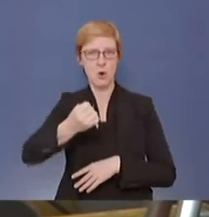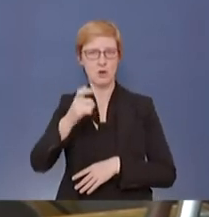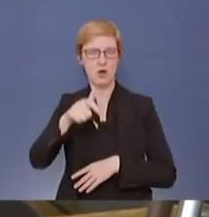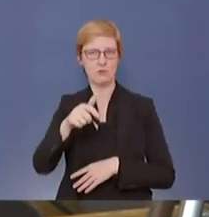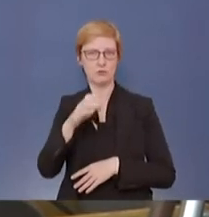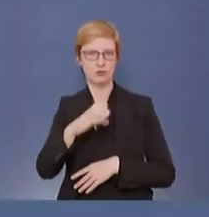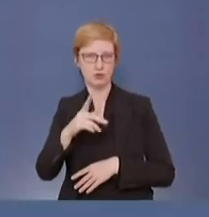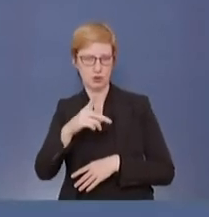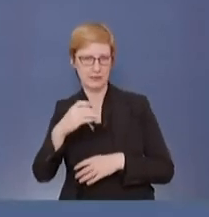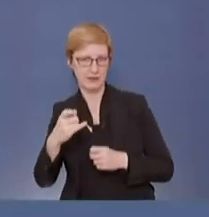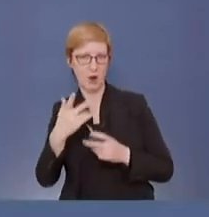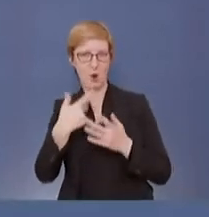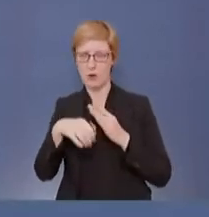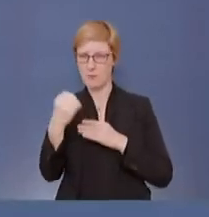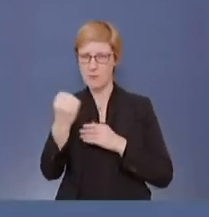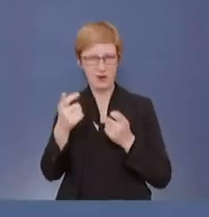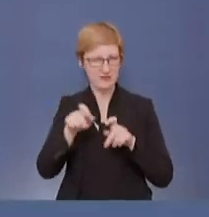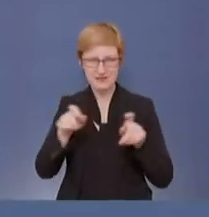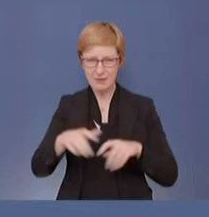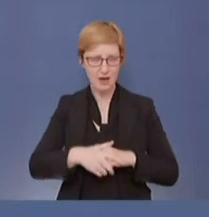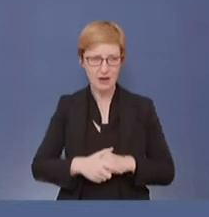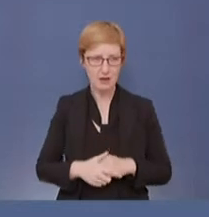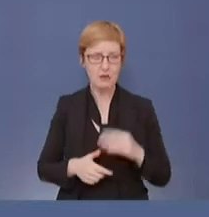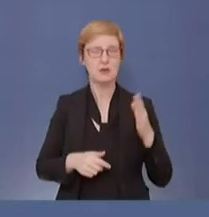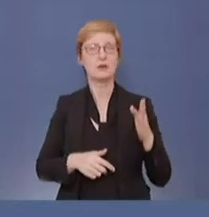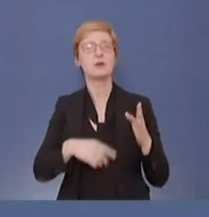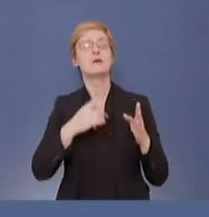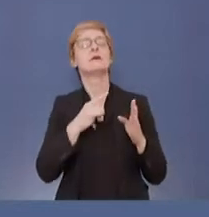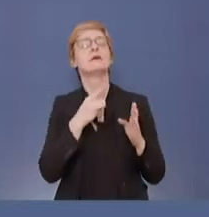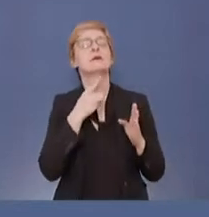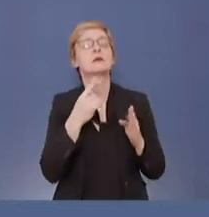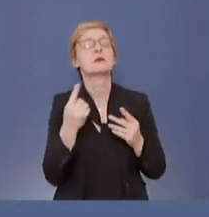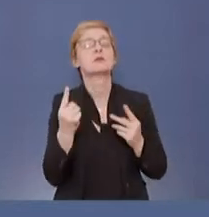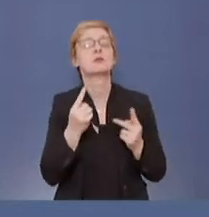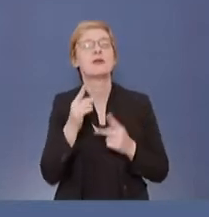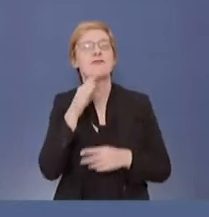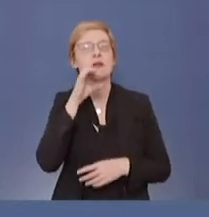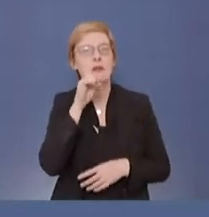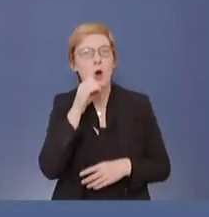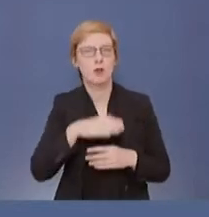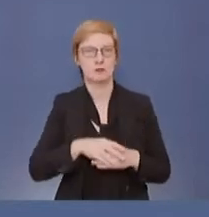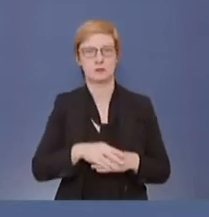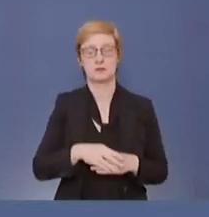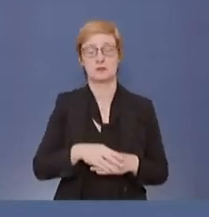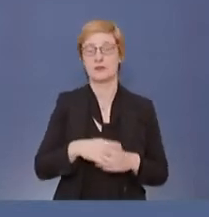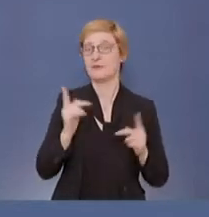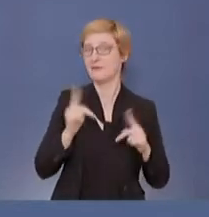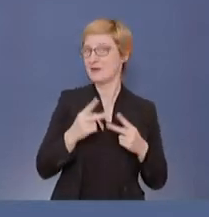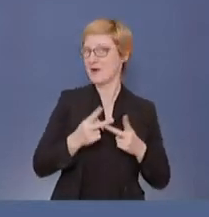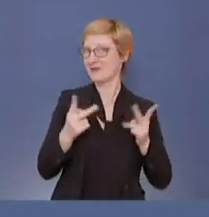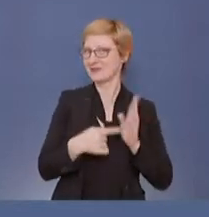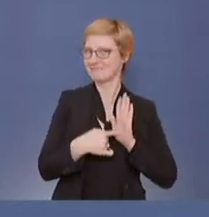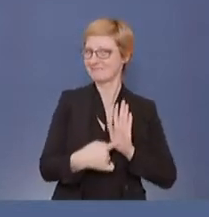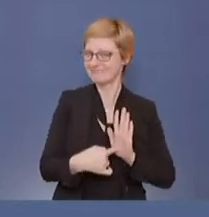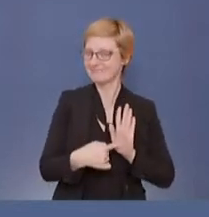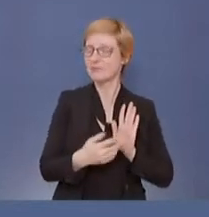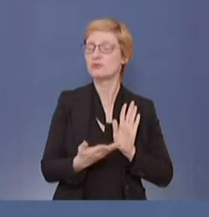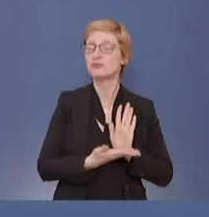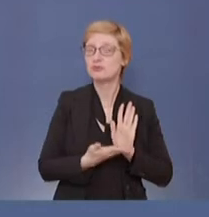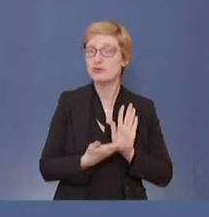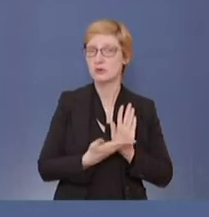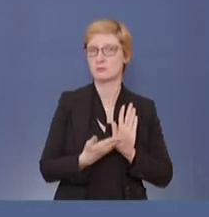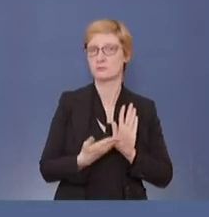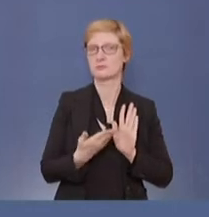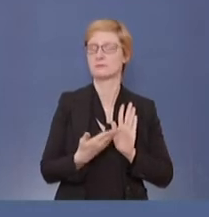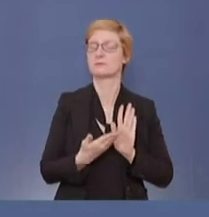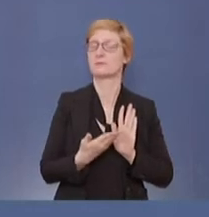Khashoggi. Herr Jung, ich habe darauf hingewiesen, dass es ein vertrauliches Gespräch war. Was wir öffentlich daraus sagen, ist das, was ich